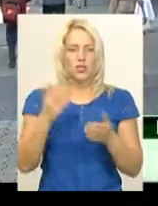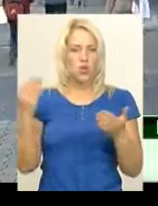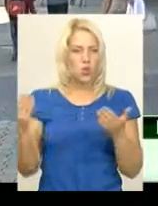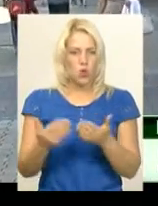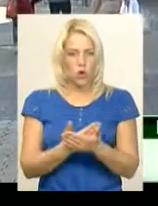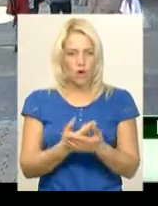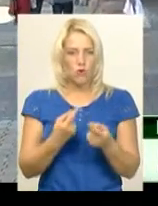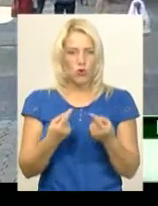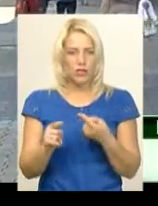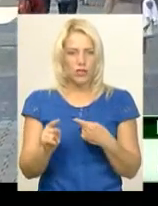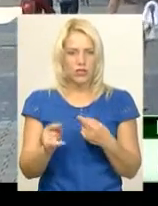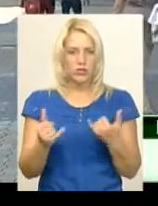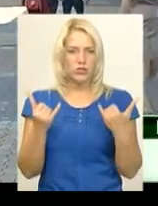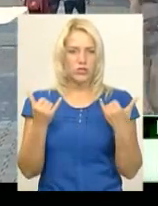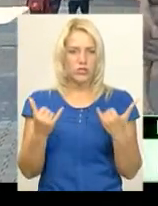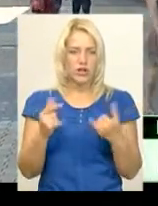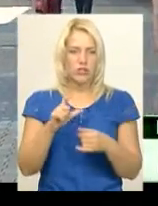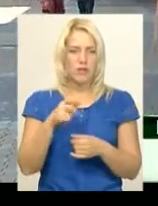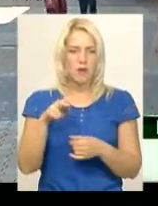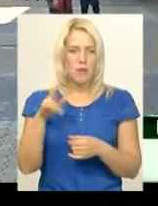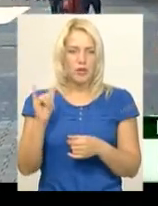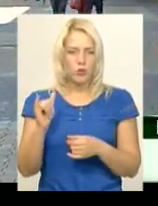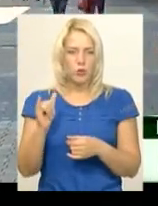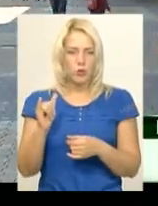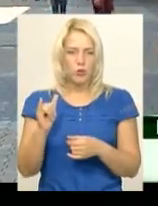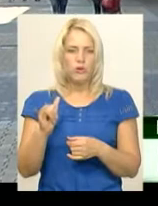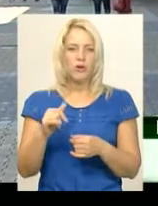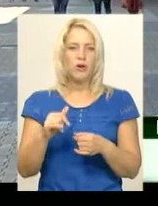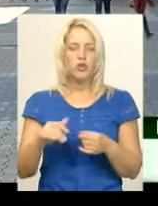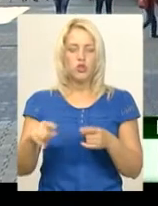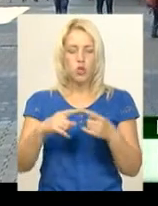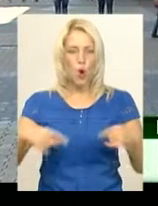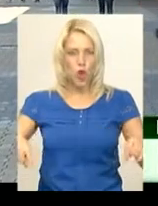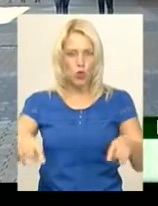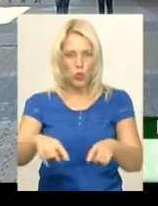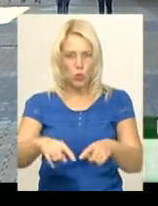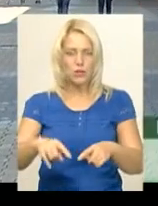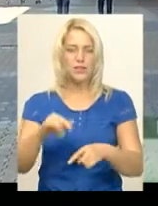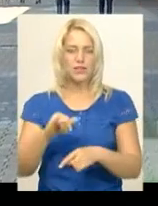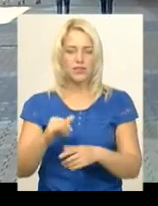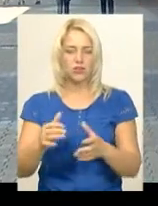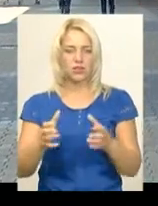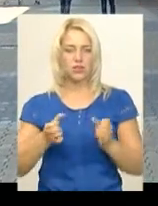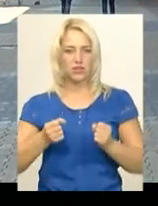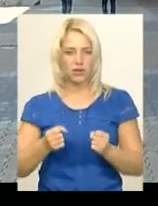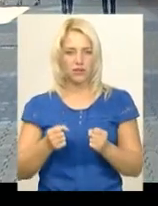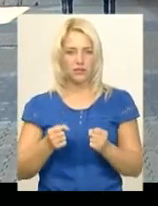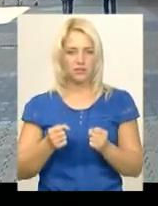абсолютно іншу, дуже сучасну європейську зону. Отримали припідняти